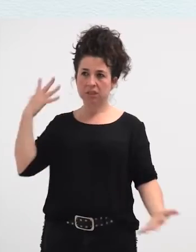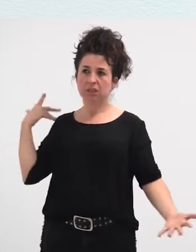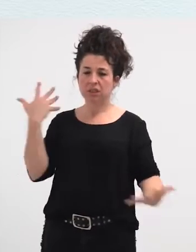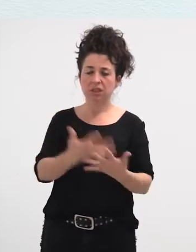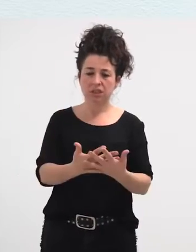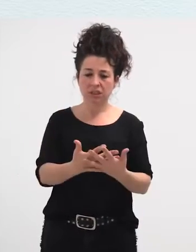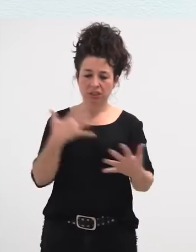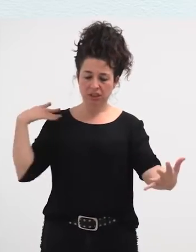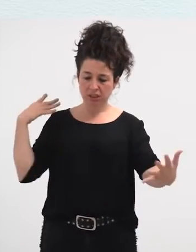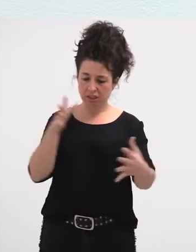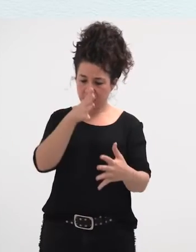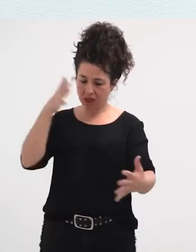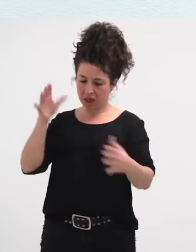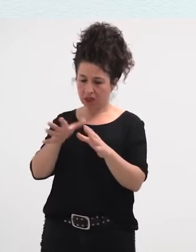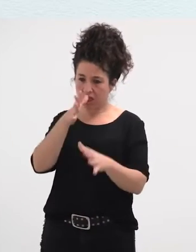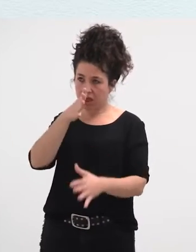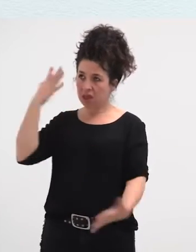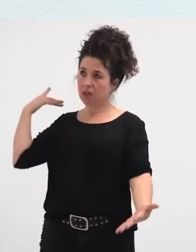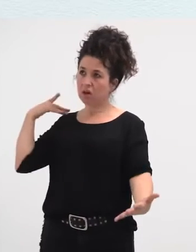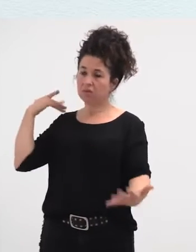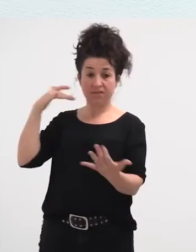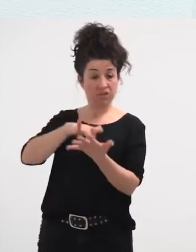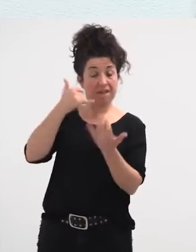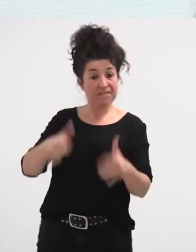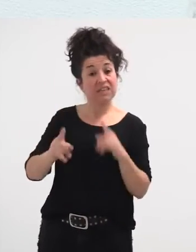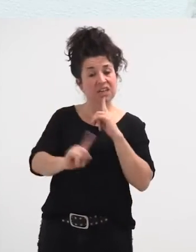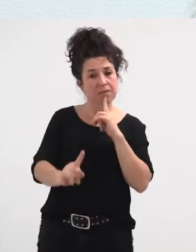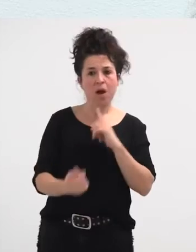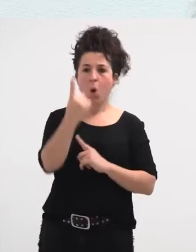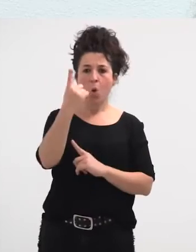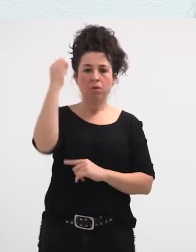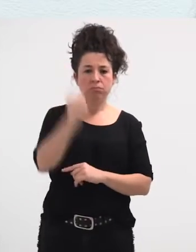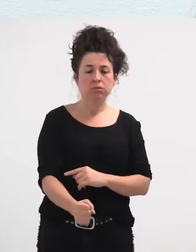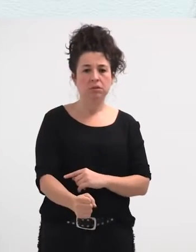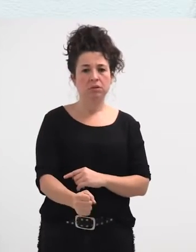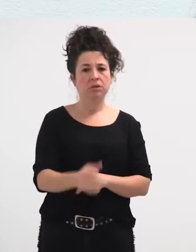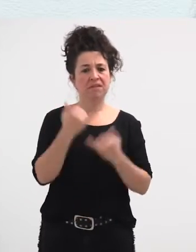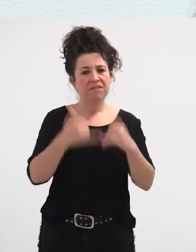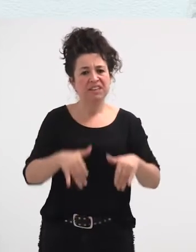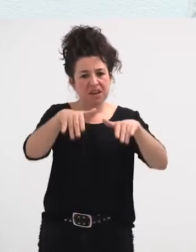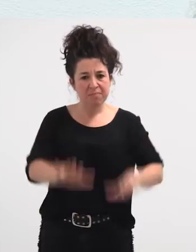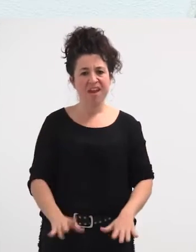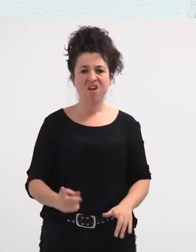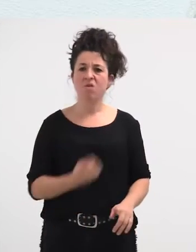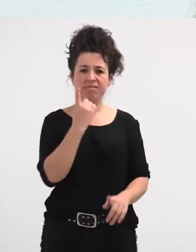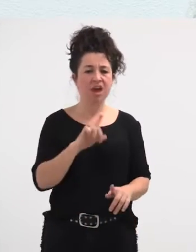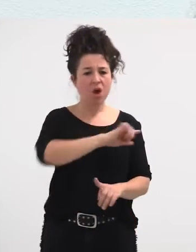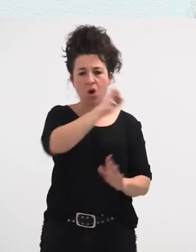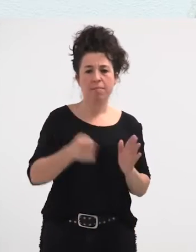indarkeria matxistaren ondorioz, hildako makume bat, egon dela bilboko jaietan, zer gaitik ez, jaiak geratu, egun oso bat,